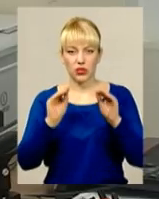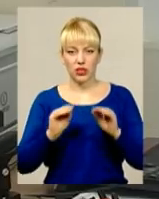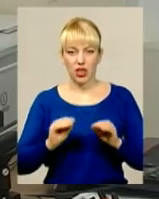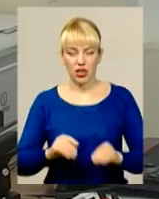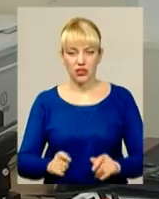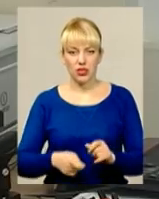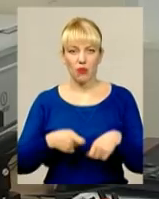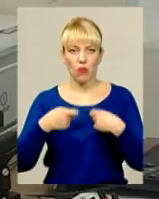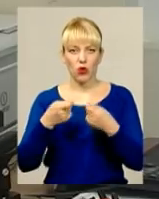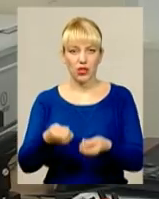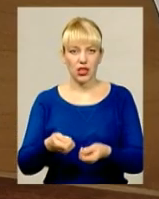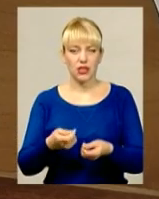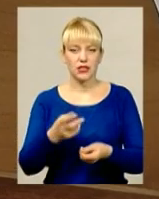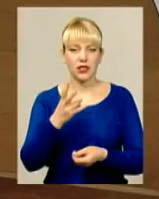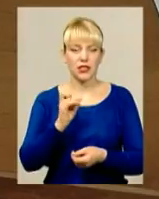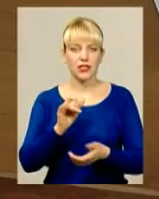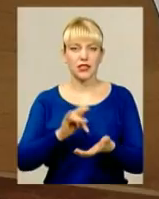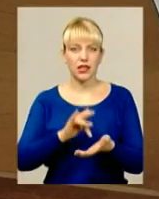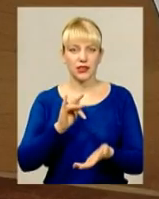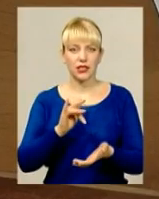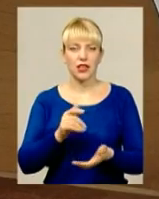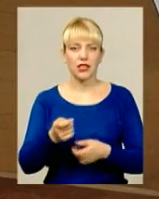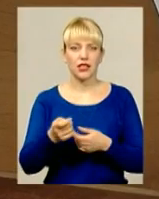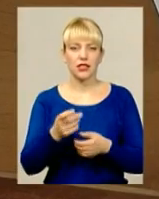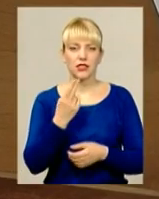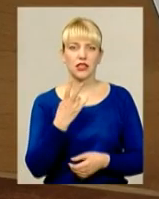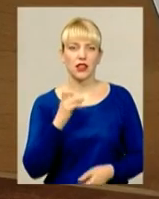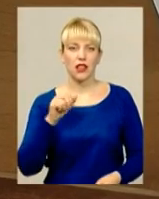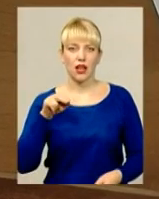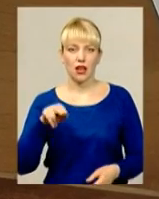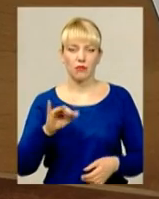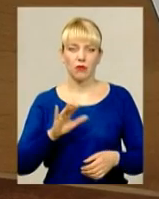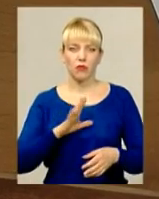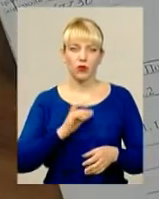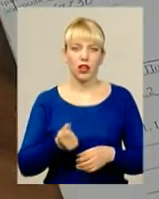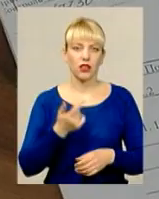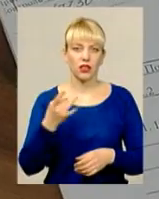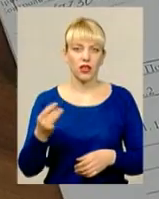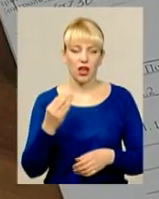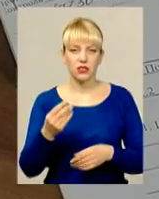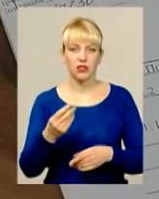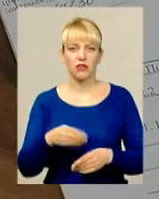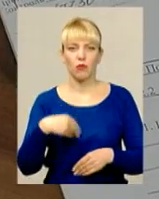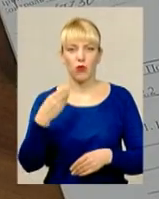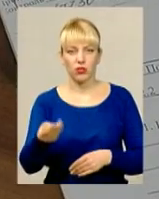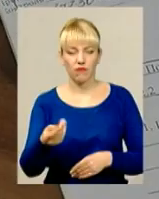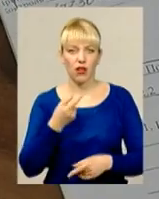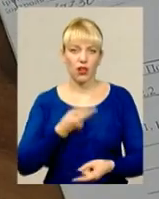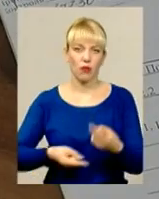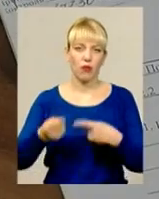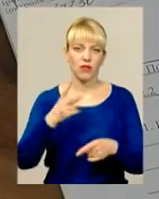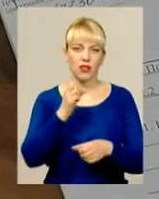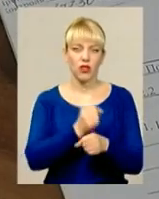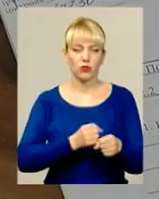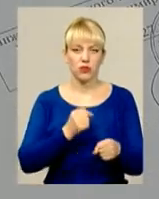через центр надання адмінпослуг. Таким чином було подано кілька разів декларація, поверталося на доопрацювання, врешті Рештура